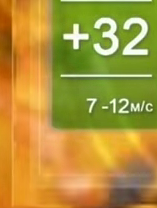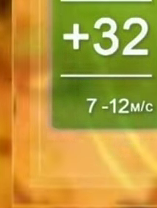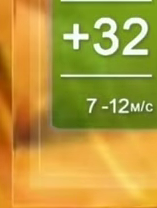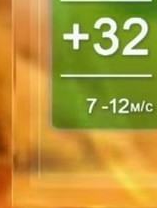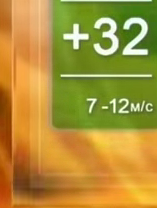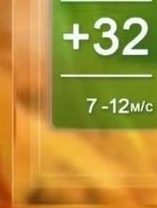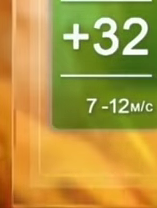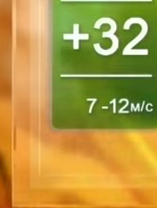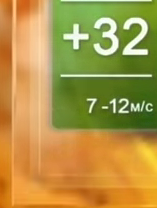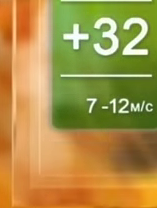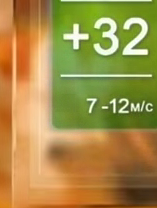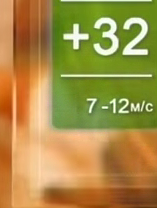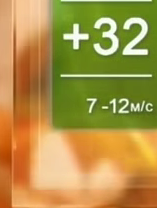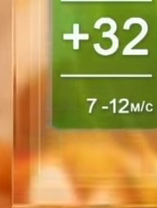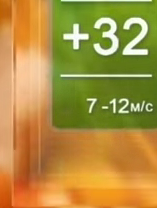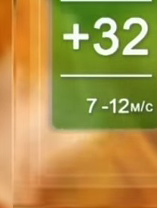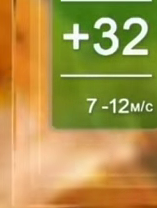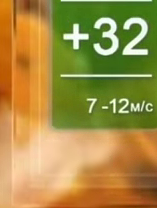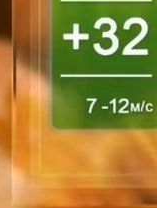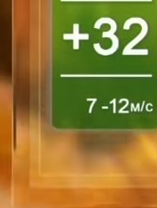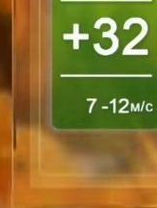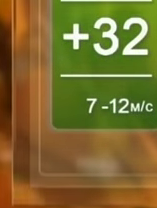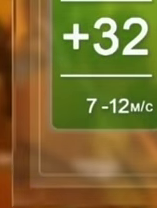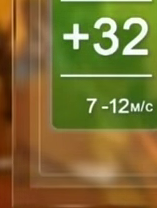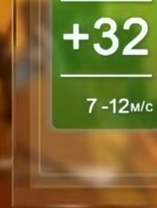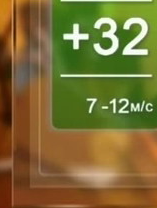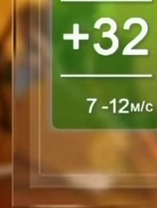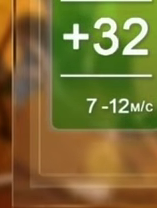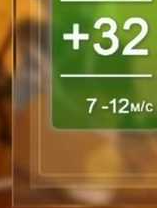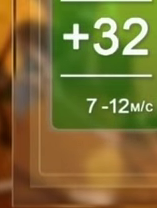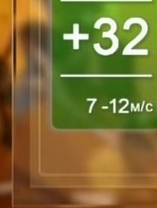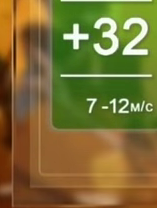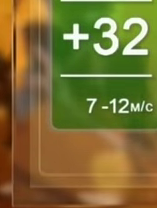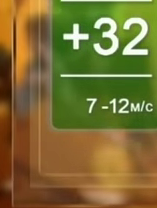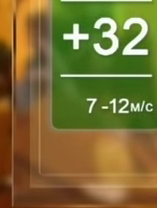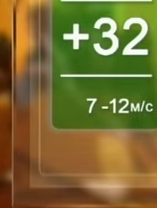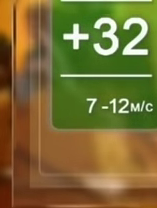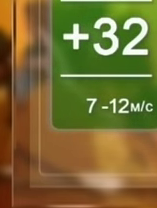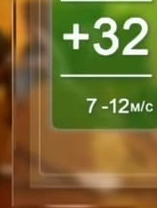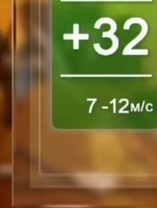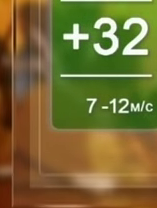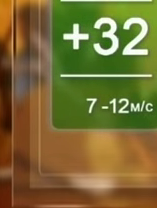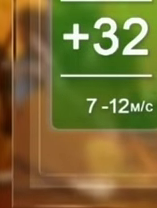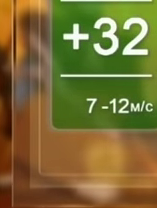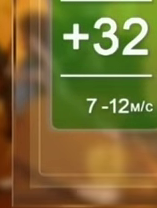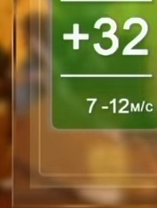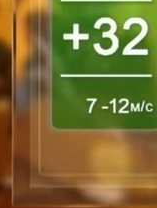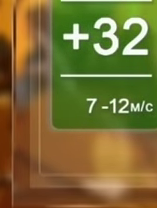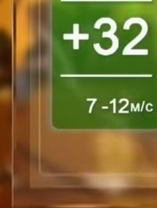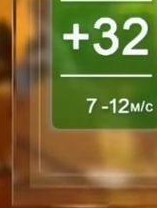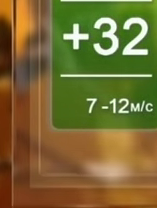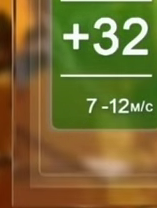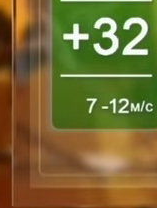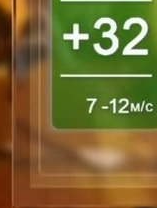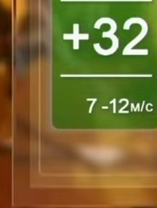Другого вересня на Хмельниччині синоптики прогнозують мінливу хмарність без істотних опадів. Вітер південно-західний 7-12 метрів за секунду.